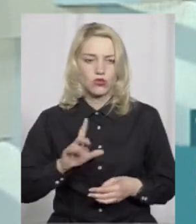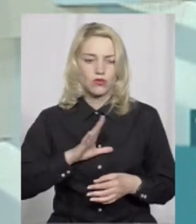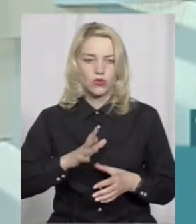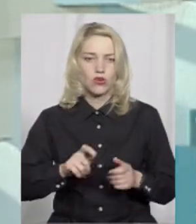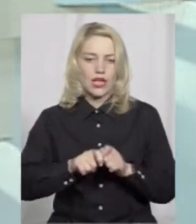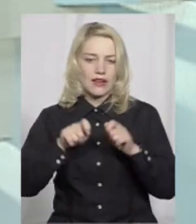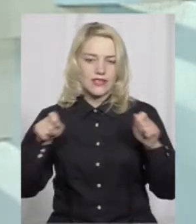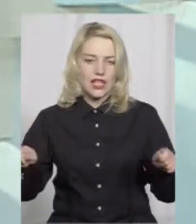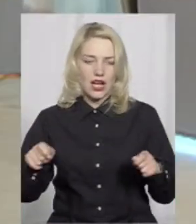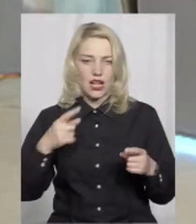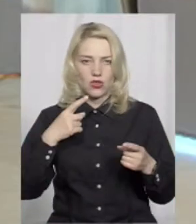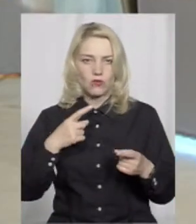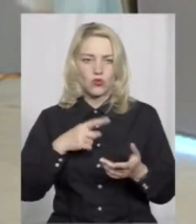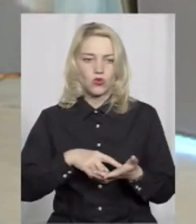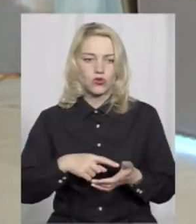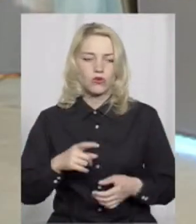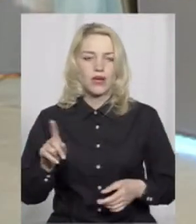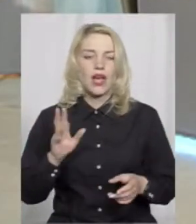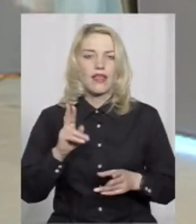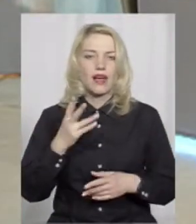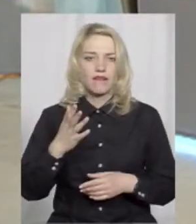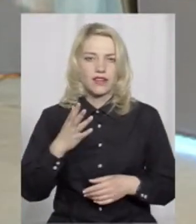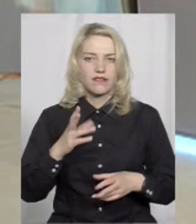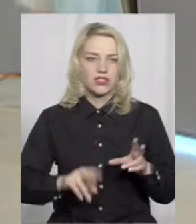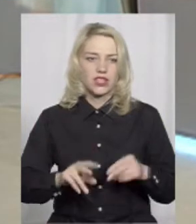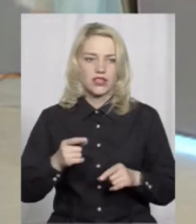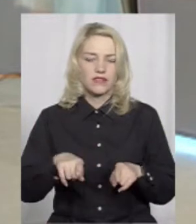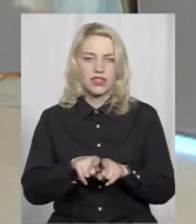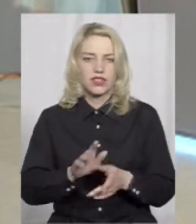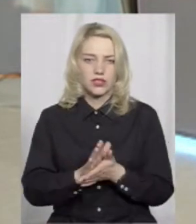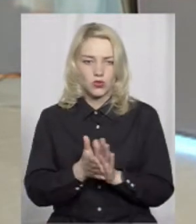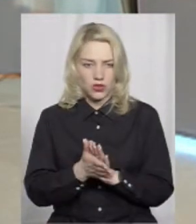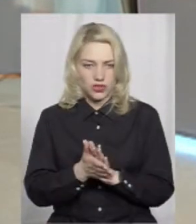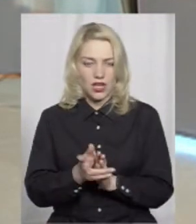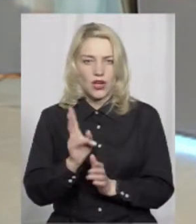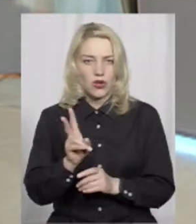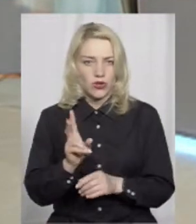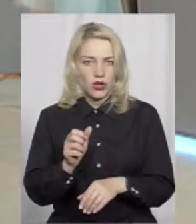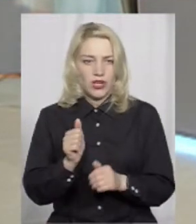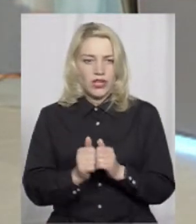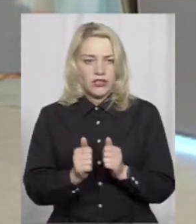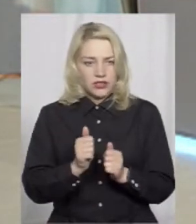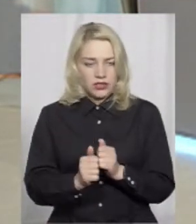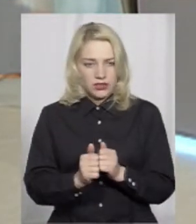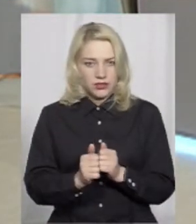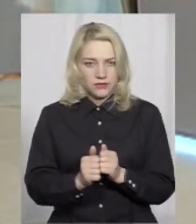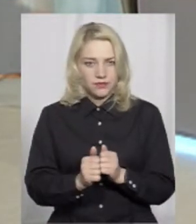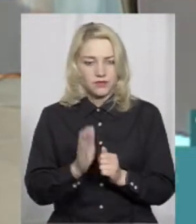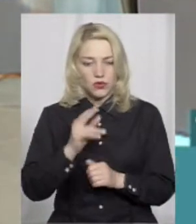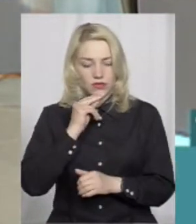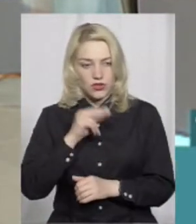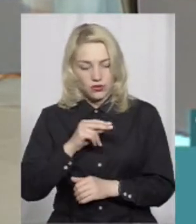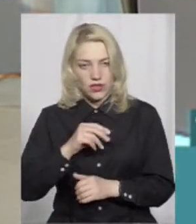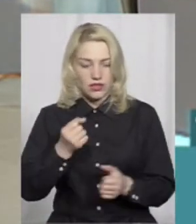доступі. Зрозуміло. А як ви гадаєте, в таких ситуаціях, хто частіше буде